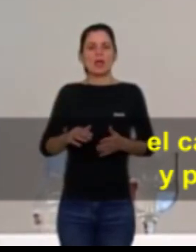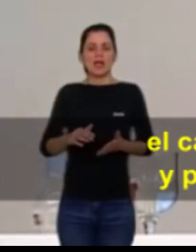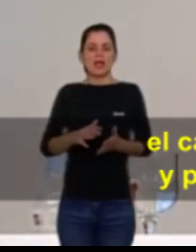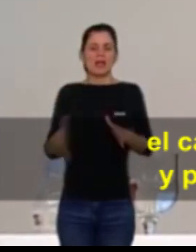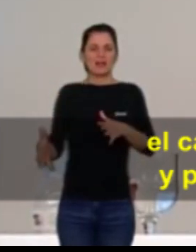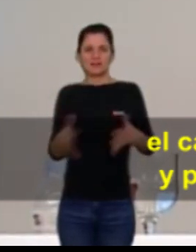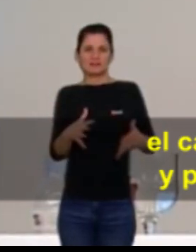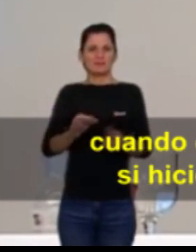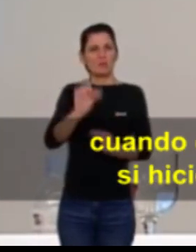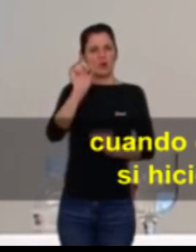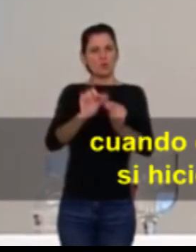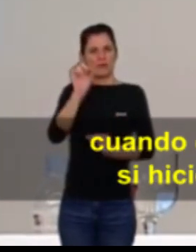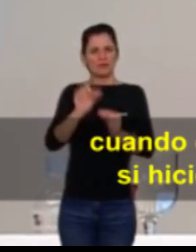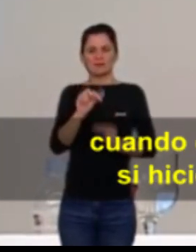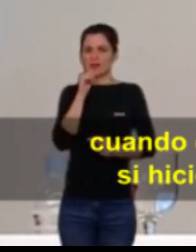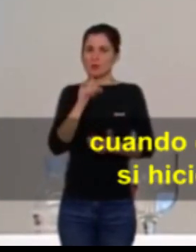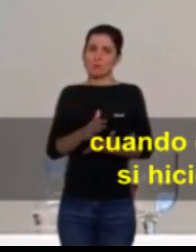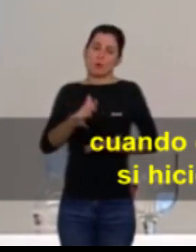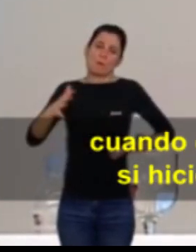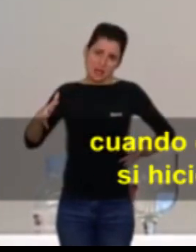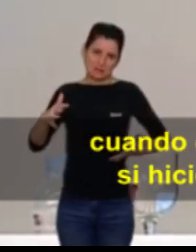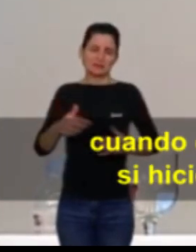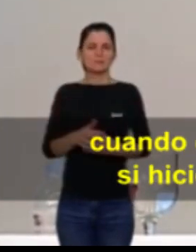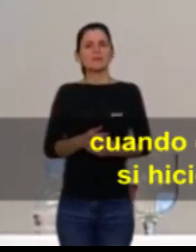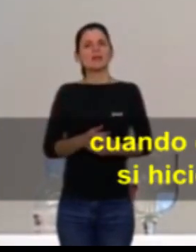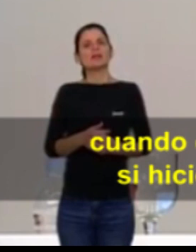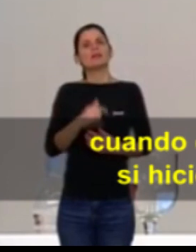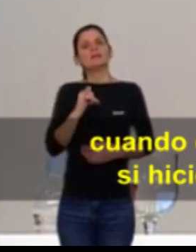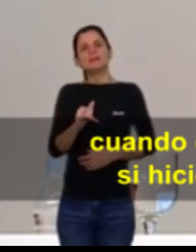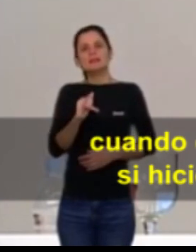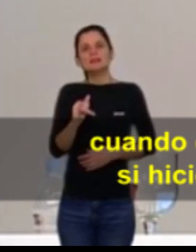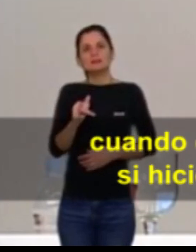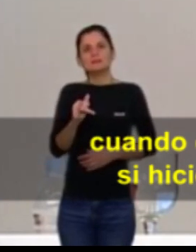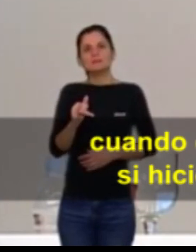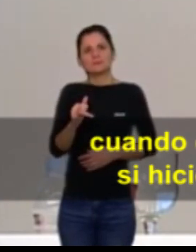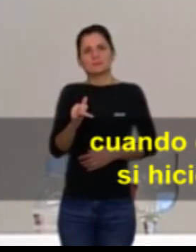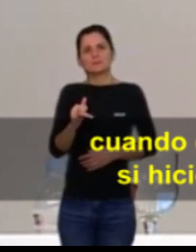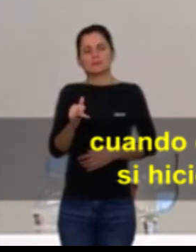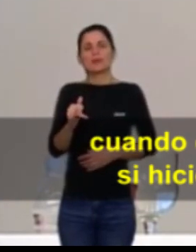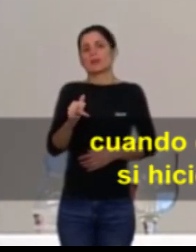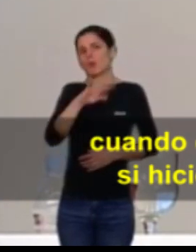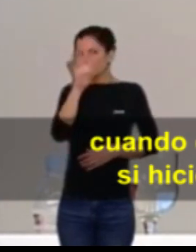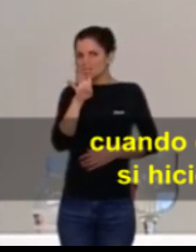qüestionar això d'aquesta manera quan, com dic, en altres territoris ja faríem bé